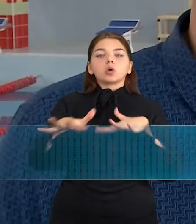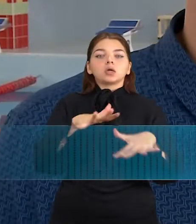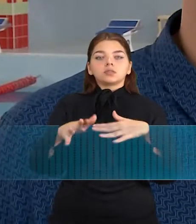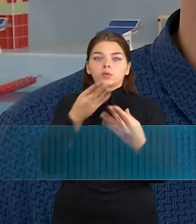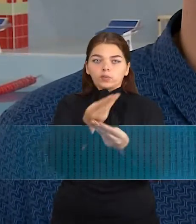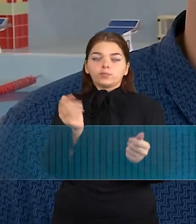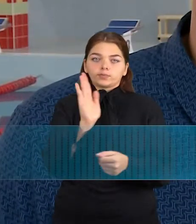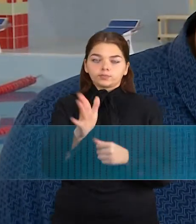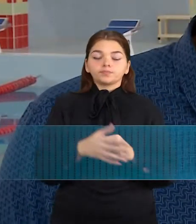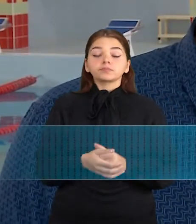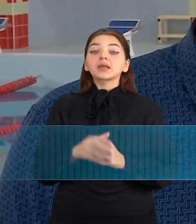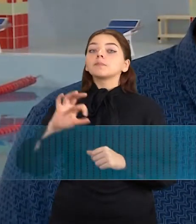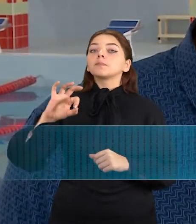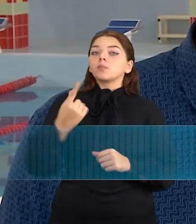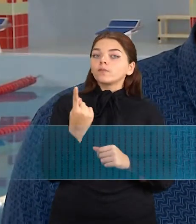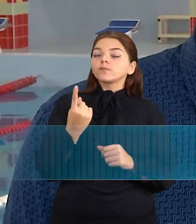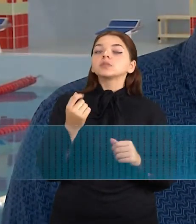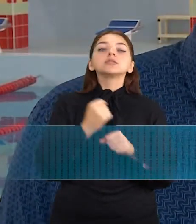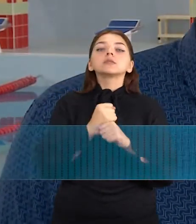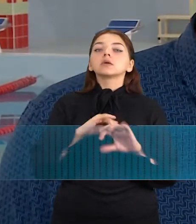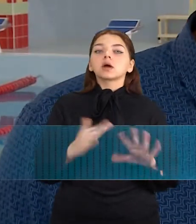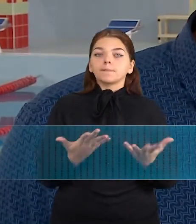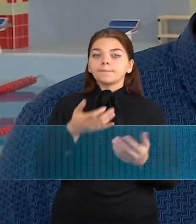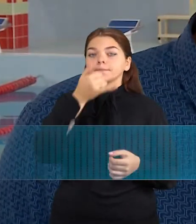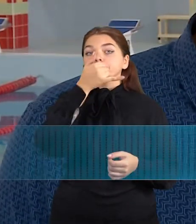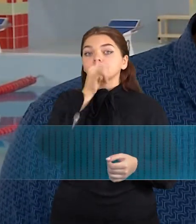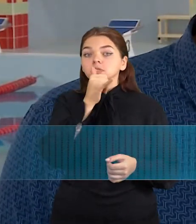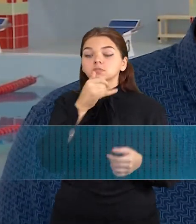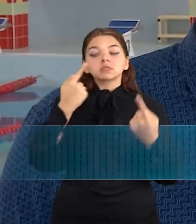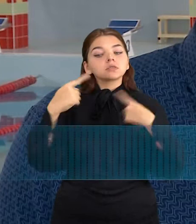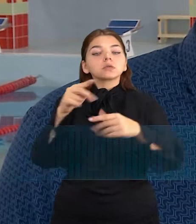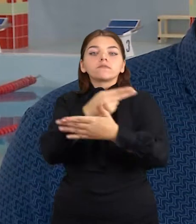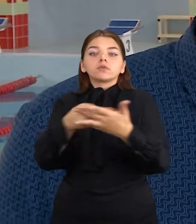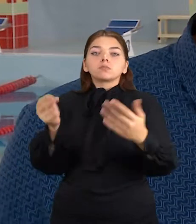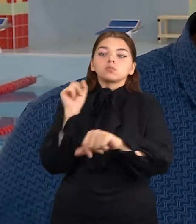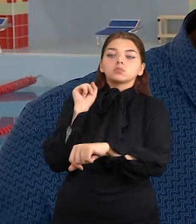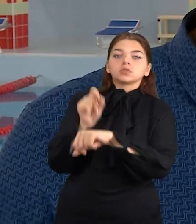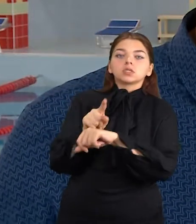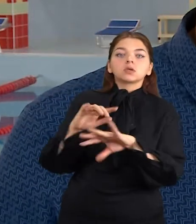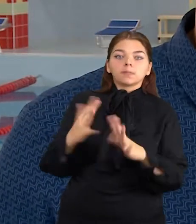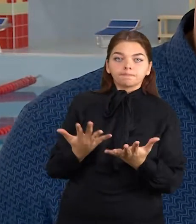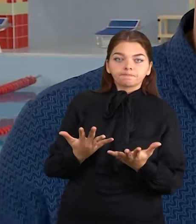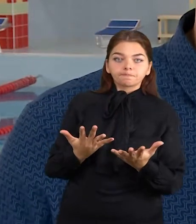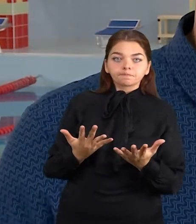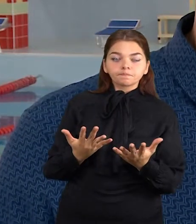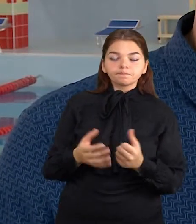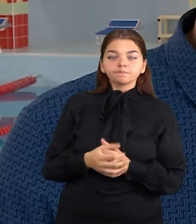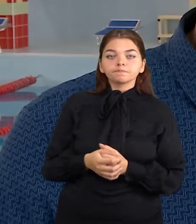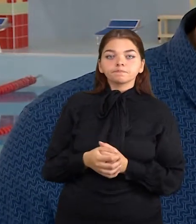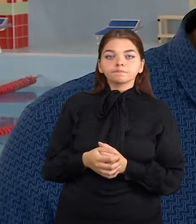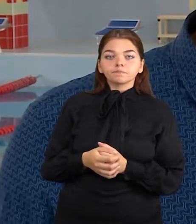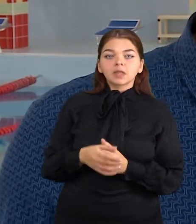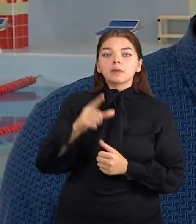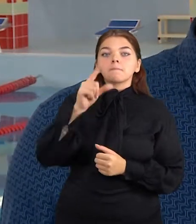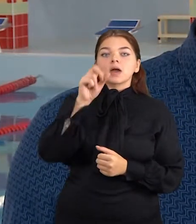tai ką darysime, bandysime iš kitų tiekėjų užsisakyti būtent HH